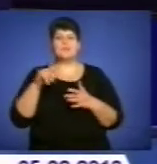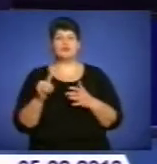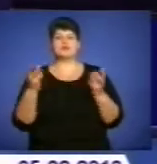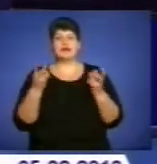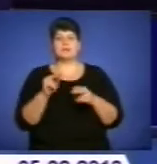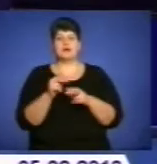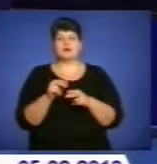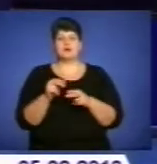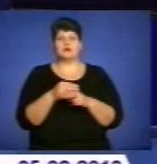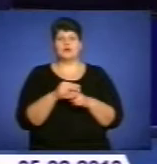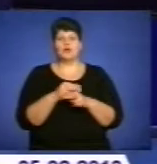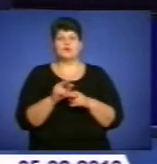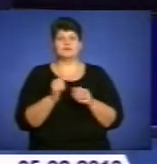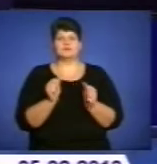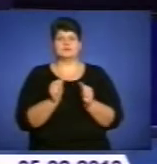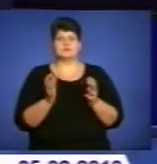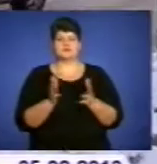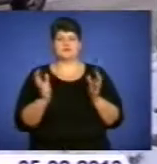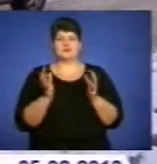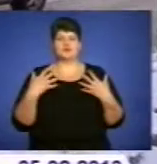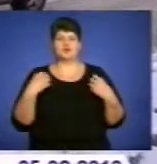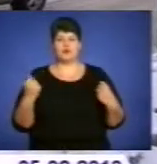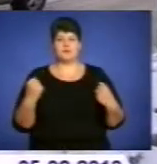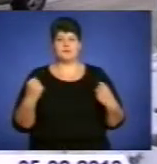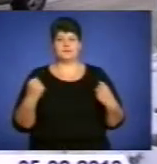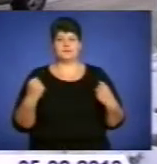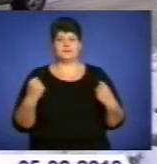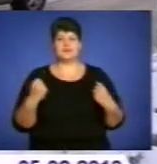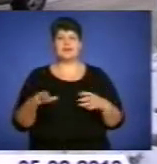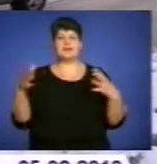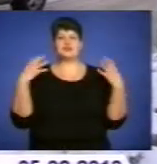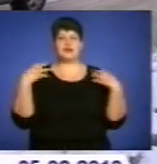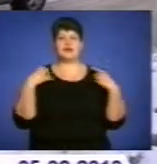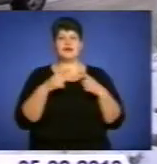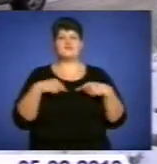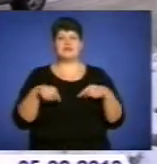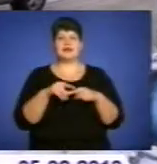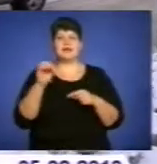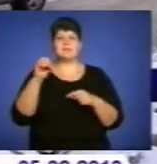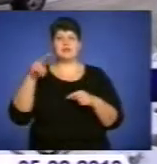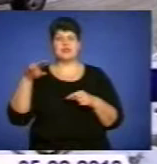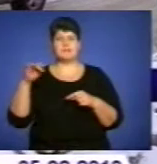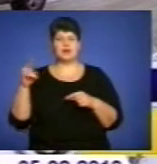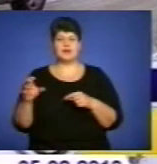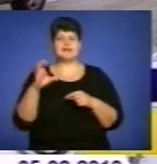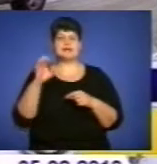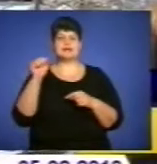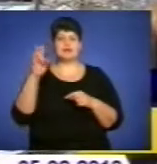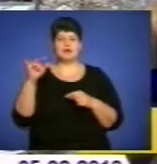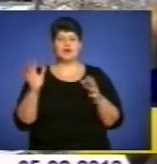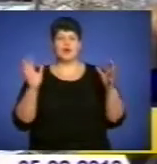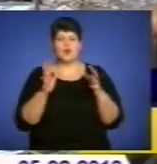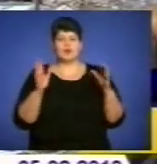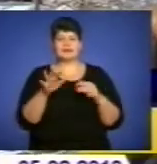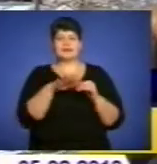уберегти здоров'я – дивимось далі. За словами начальника відділу епідеміології та санітарної охорони території